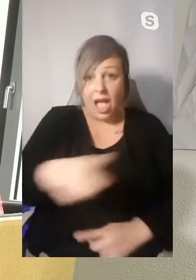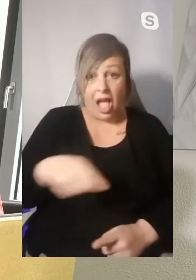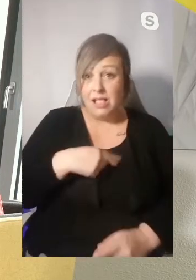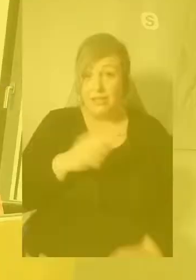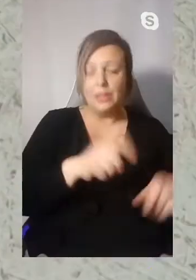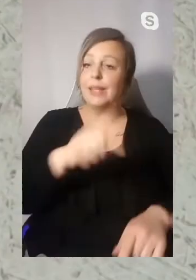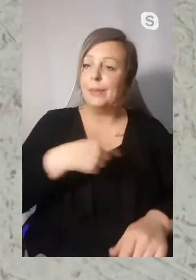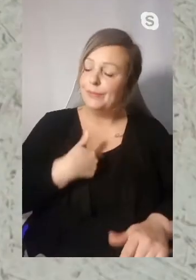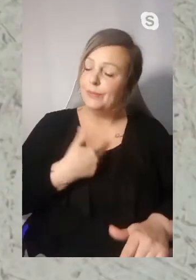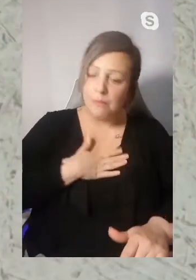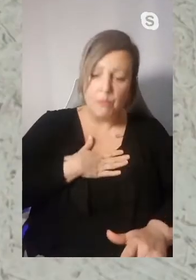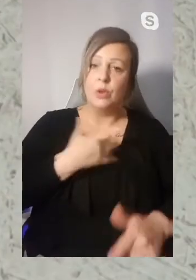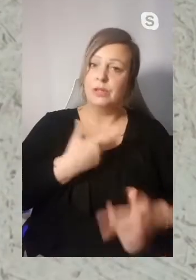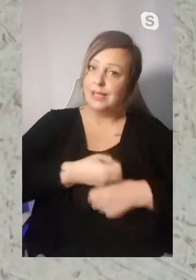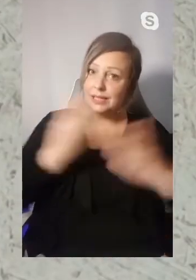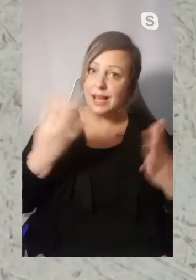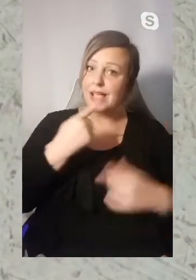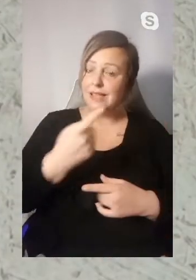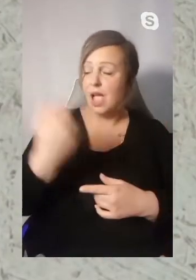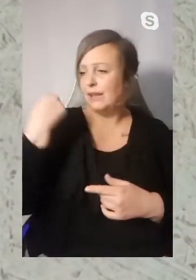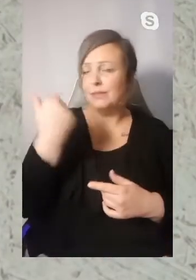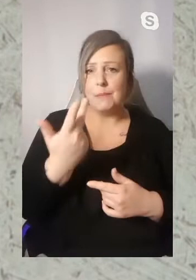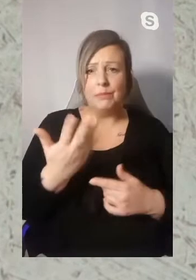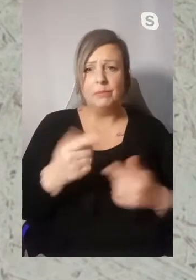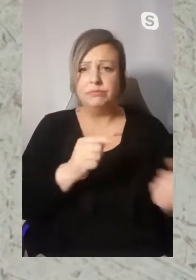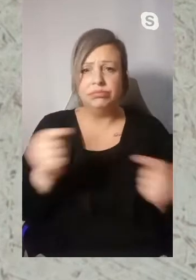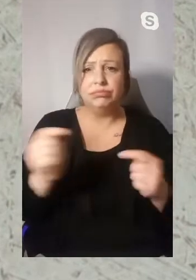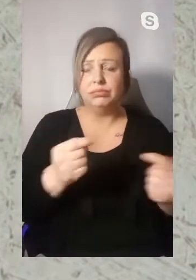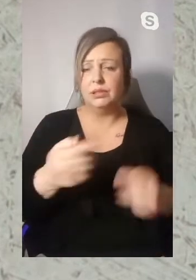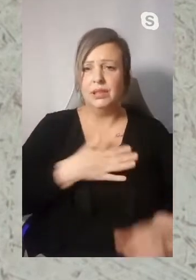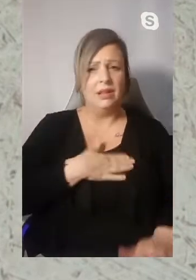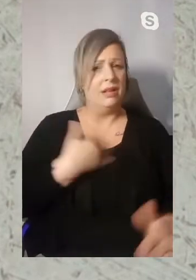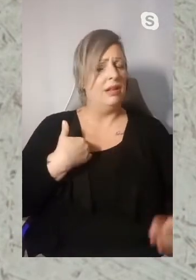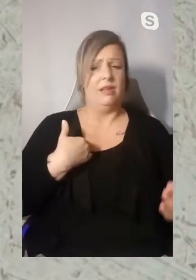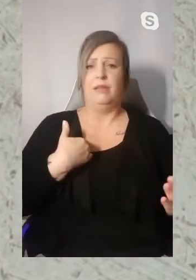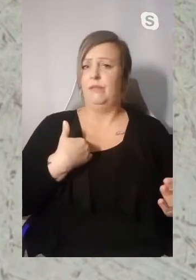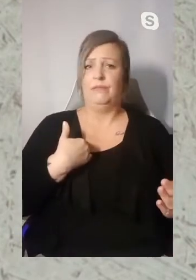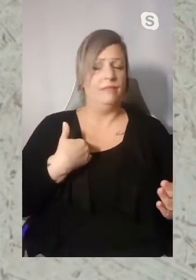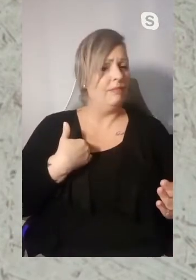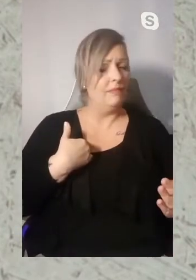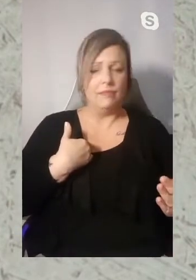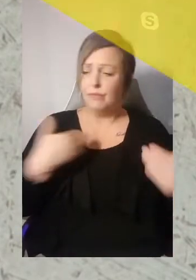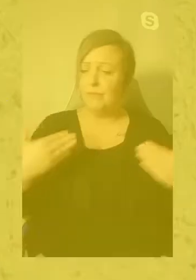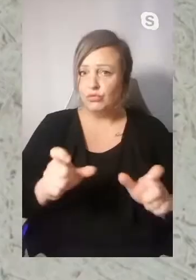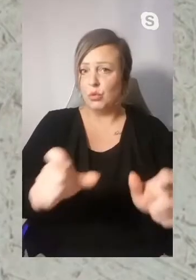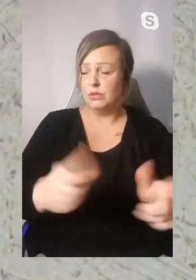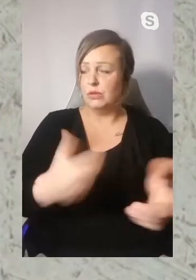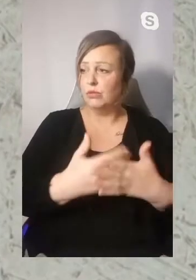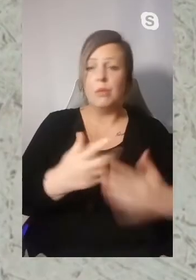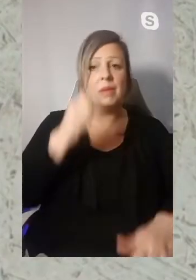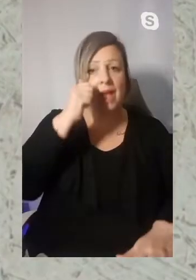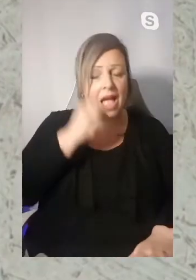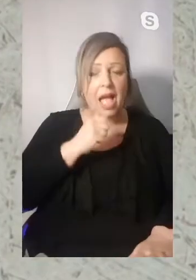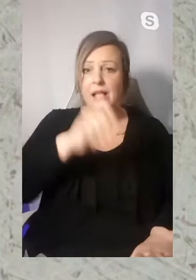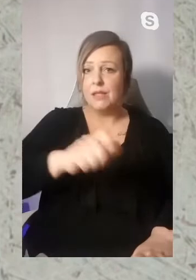wissen. Ich will auch hier deutlich sagen, dass bestimmte Debatten der vergangenen Tage mir so völlig gegen den Strich gegangen sind. Ein älterer